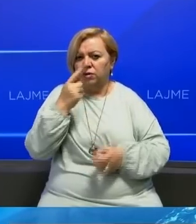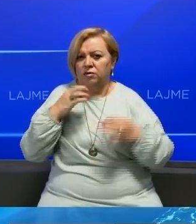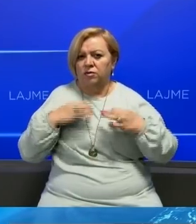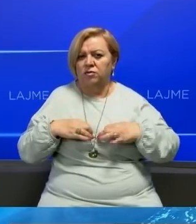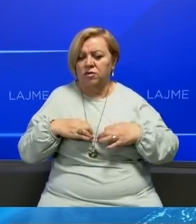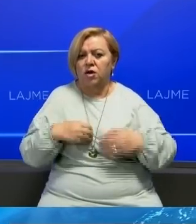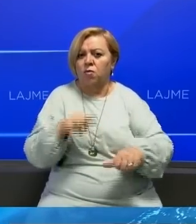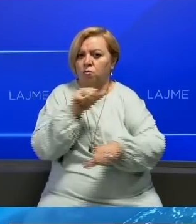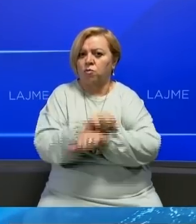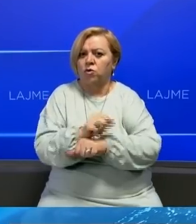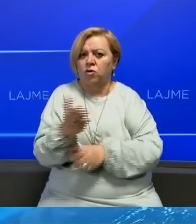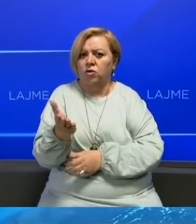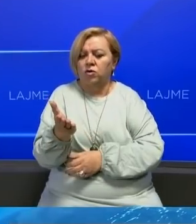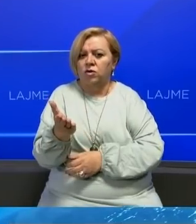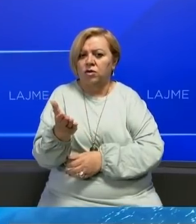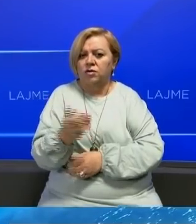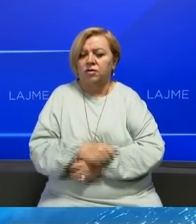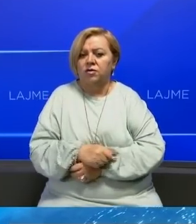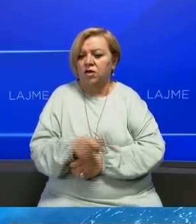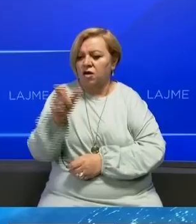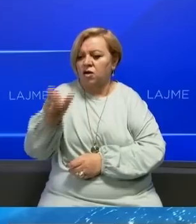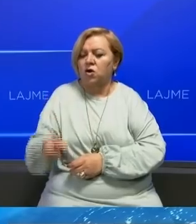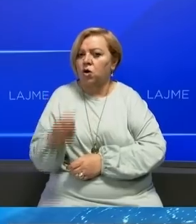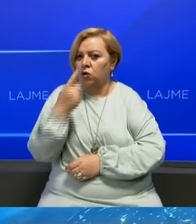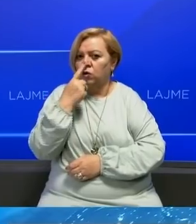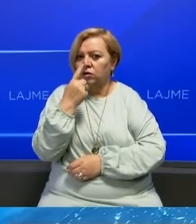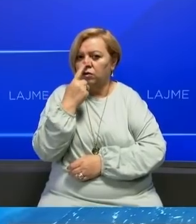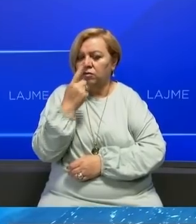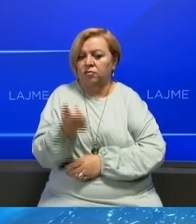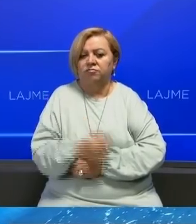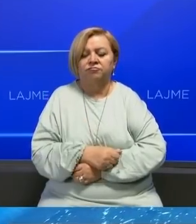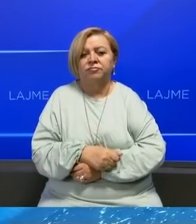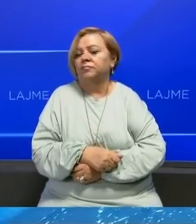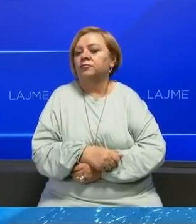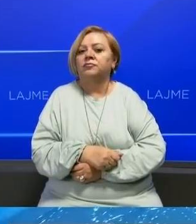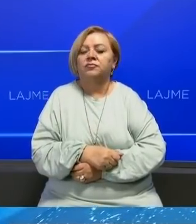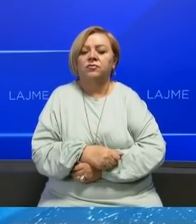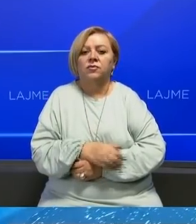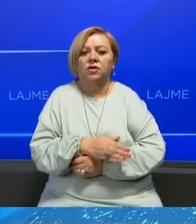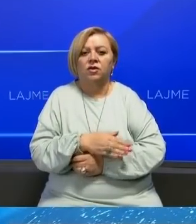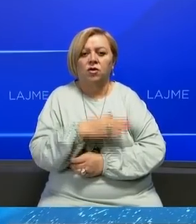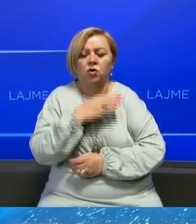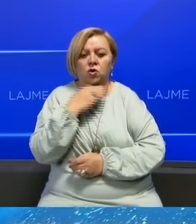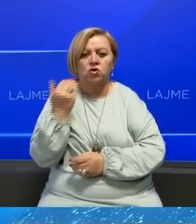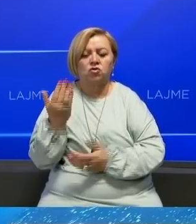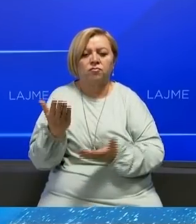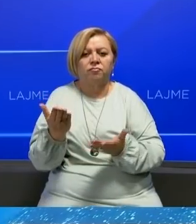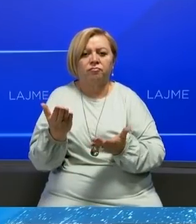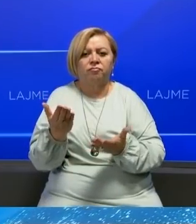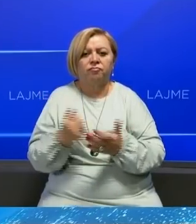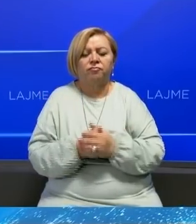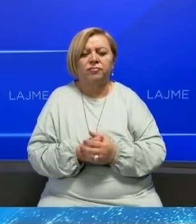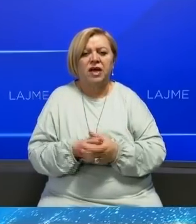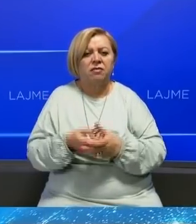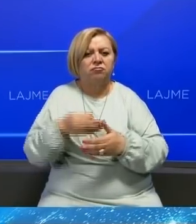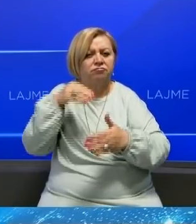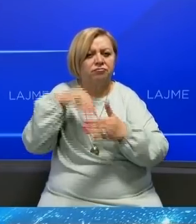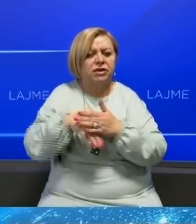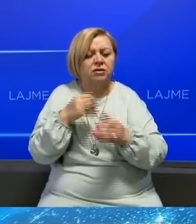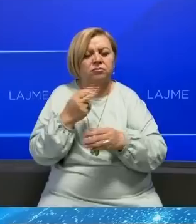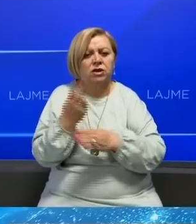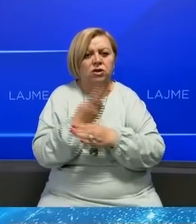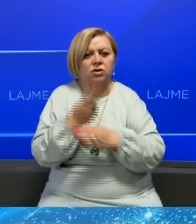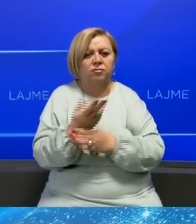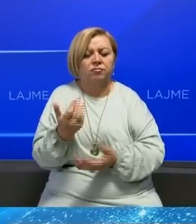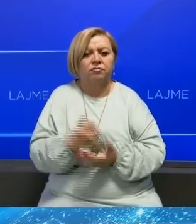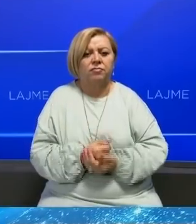vërgoqës së opozitarit rusë kërë fegon një ashtë zakonisht shumë rusim pasi që e konsideron si një qështje të brendshme e të